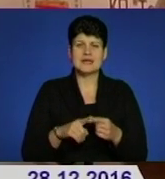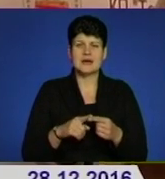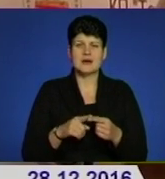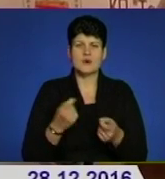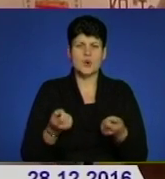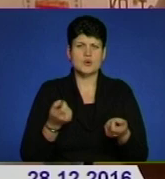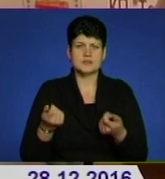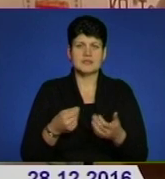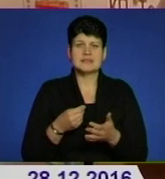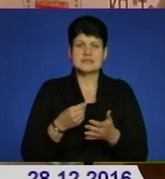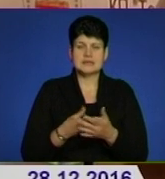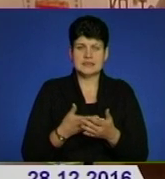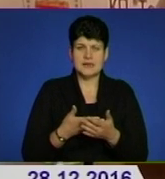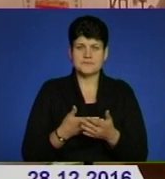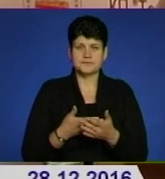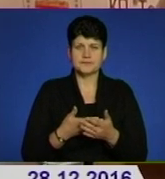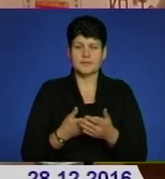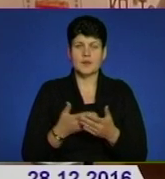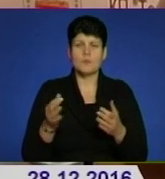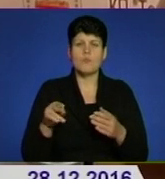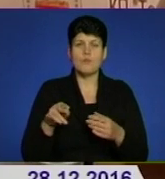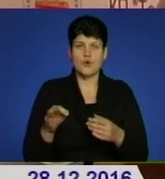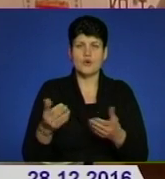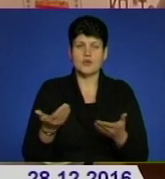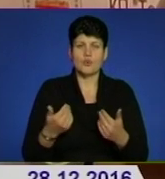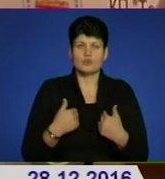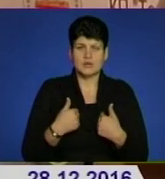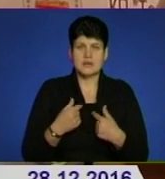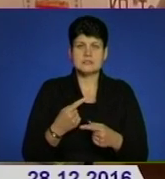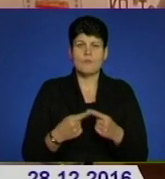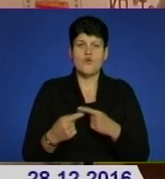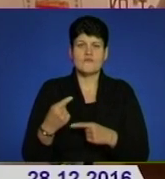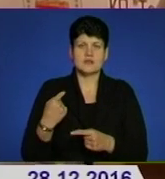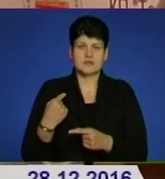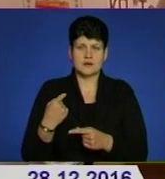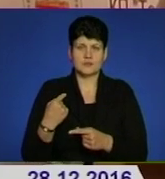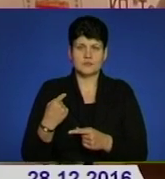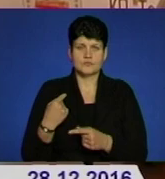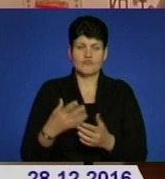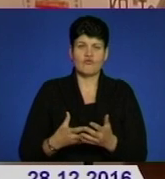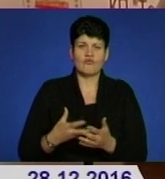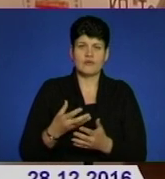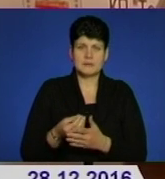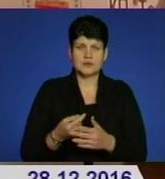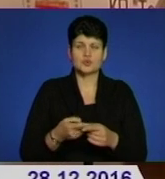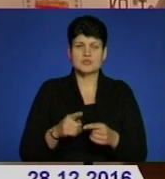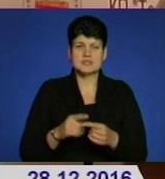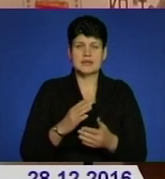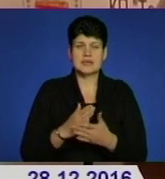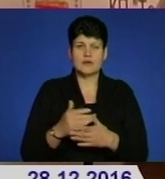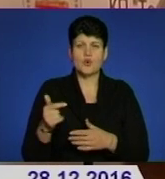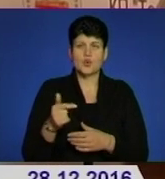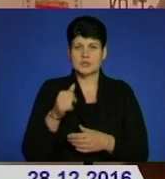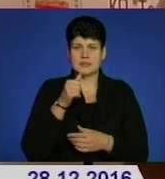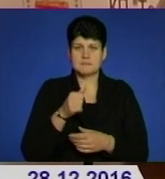даного тарифу, по якому нас повертають в виплату, це є на грудень